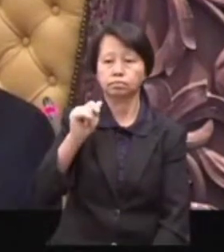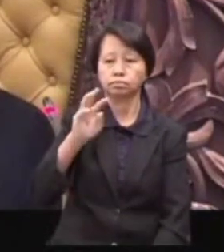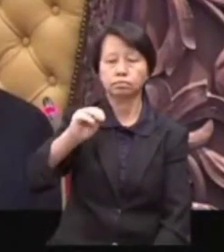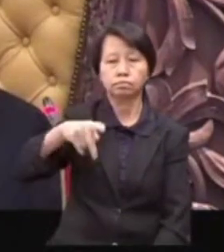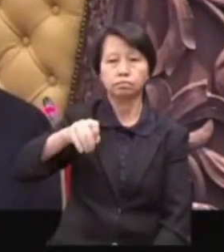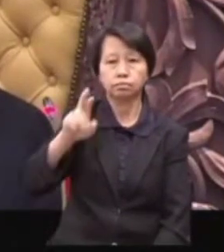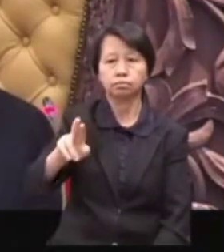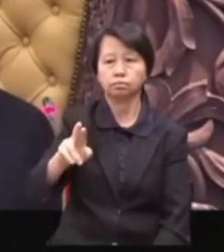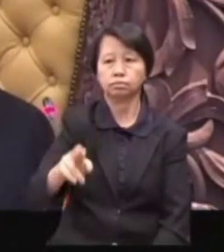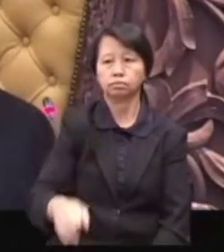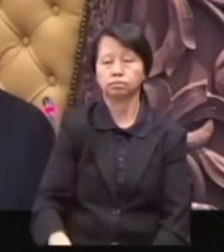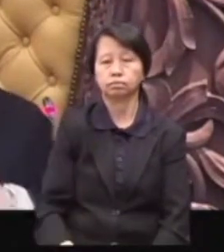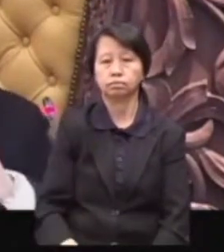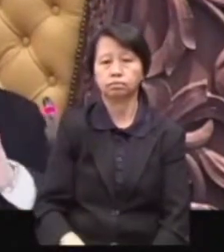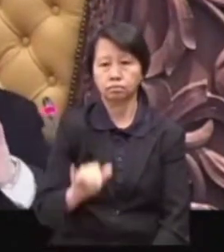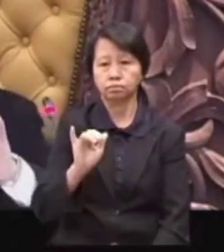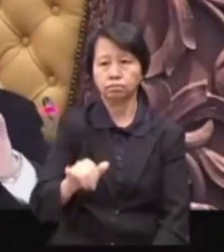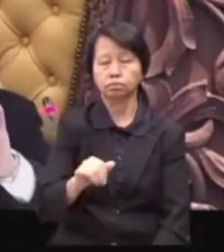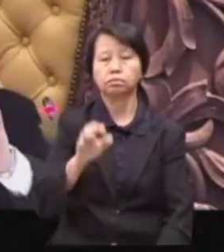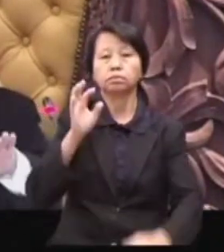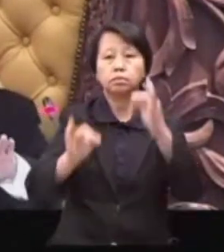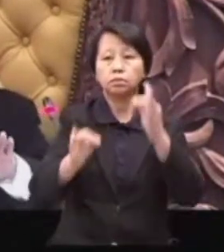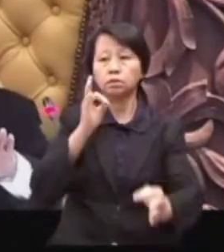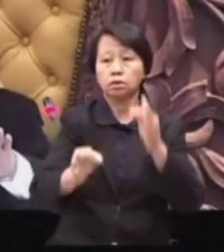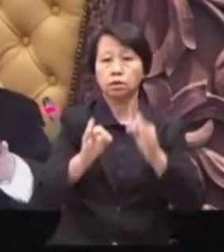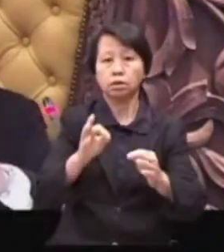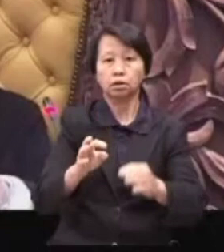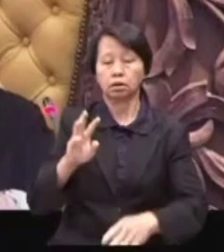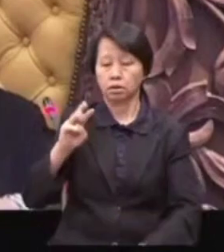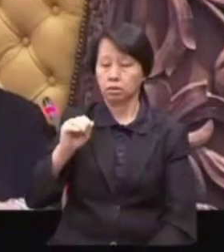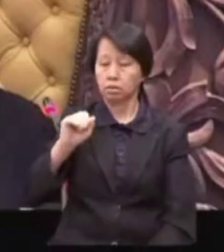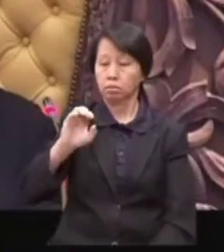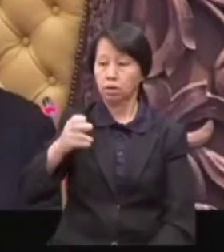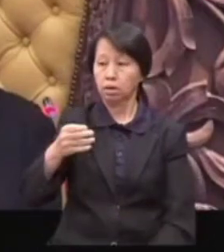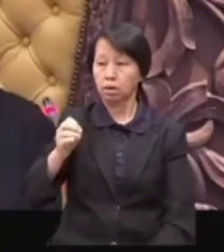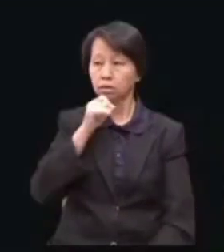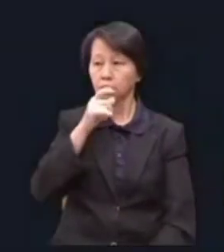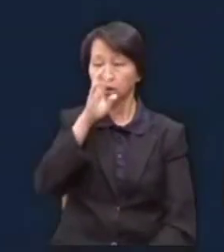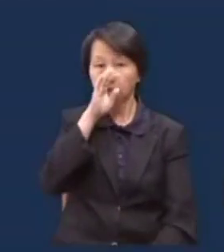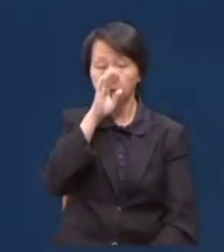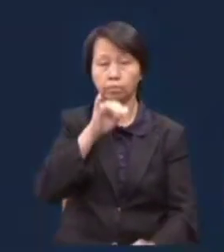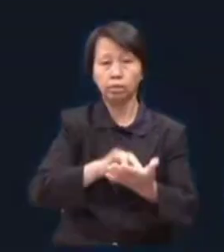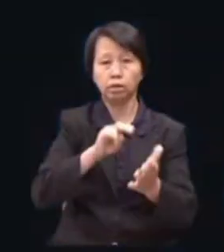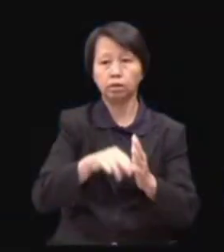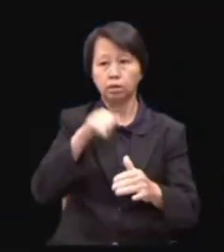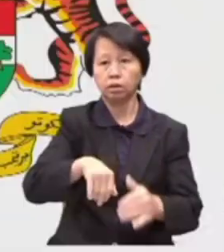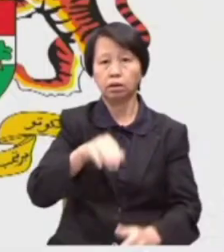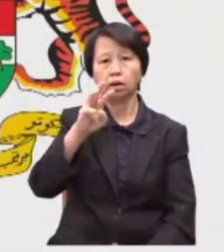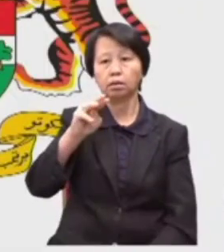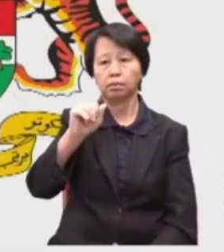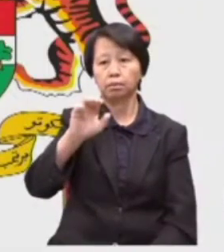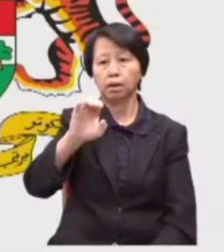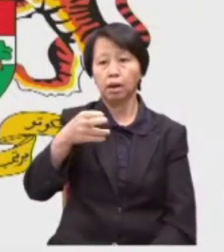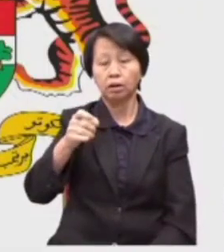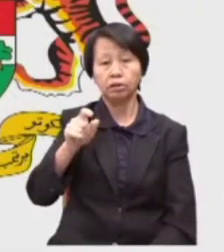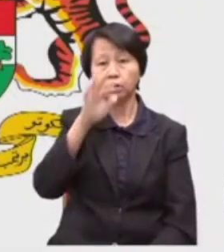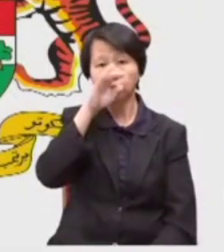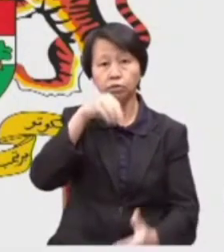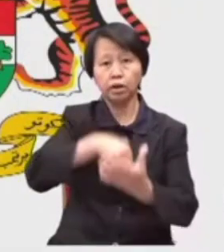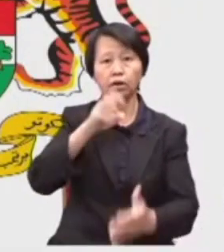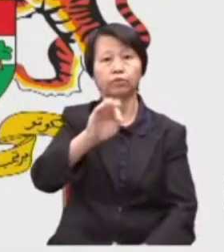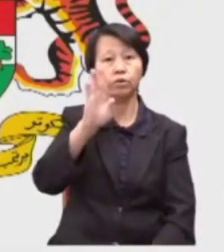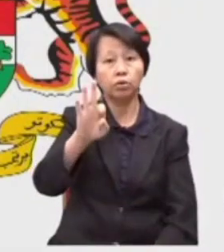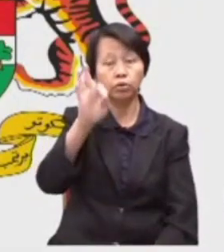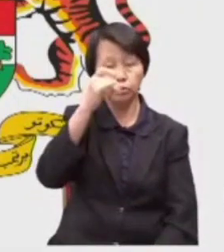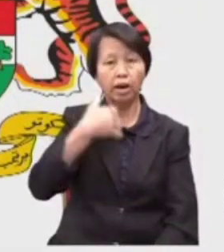Saya tidak menipu. Kampar, saya dapat. Maksud, kalau macam tak tipu dalam Dewan, maksud macam tipu dalam Facebook. Betul tak? Sebab ini sudah